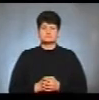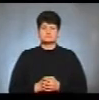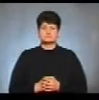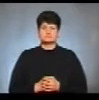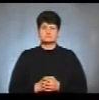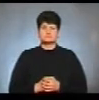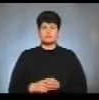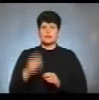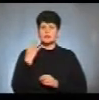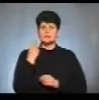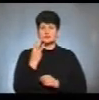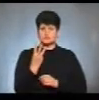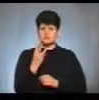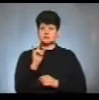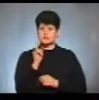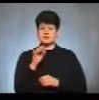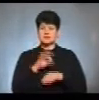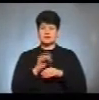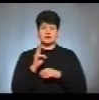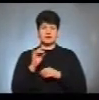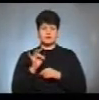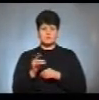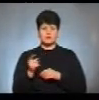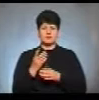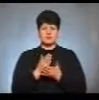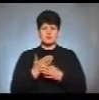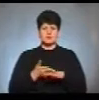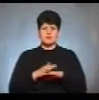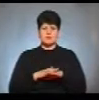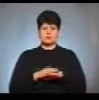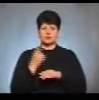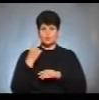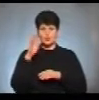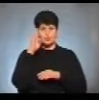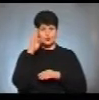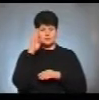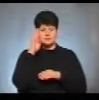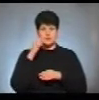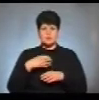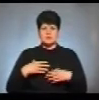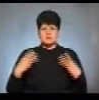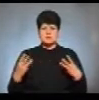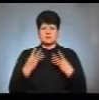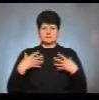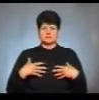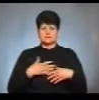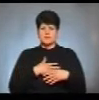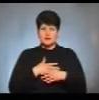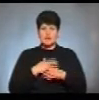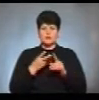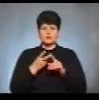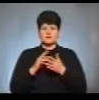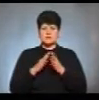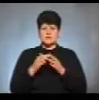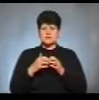Троє немовлят, захворіли на кіру у Тернополі, мають ускладнення. одного хлопчика – пневмонія. Другий – у стані середньої